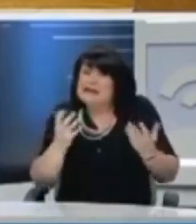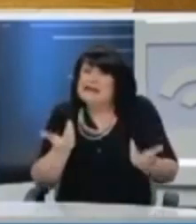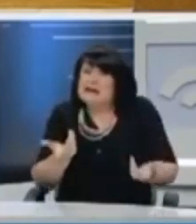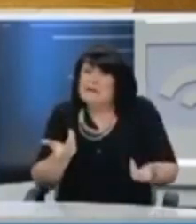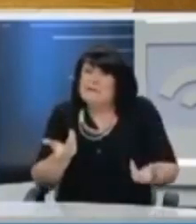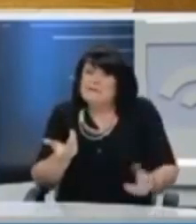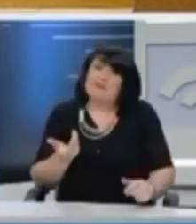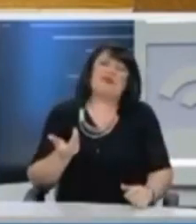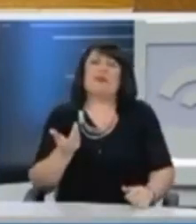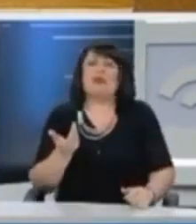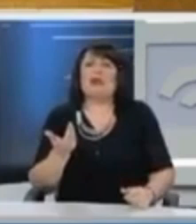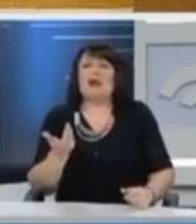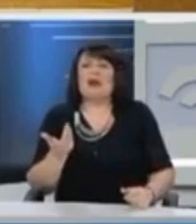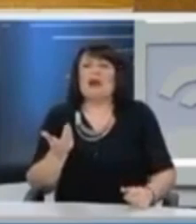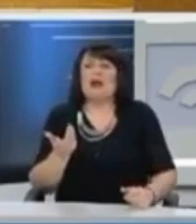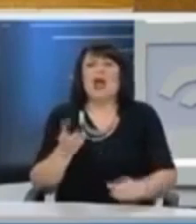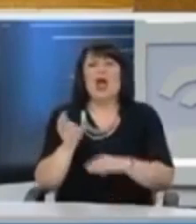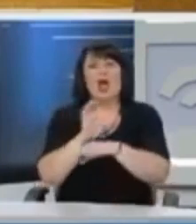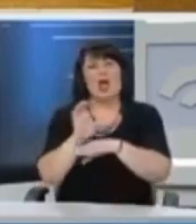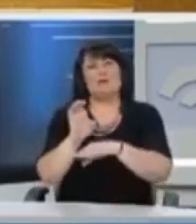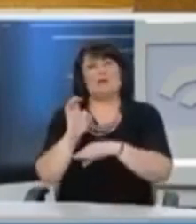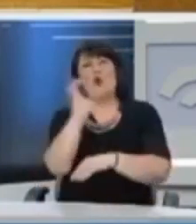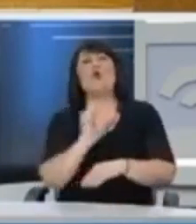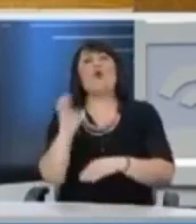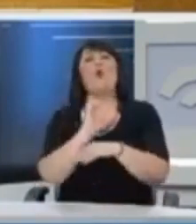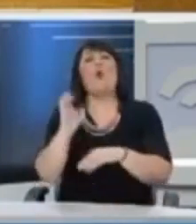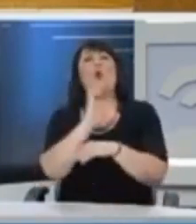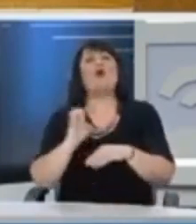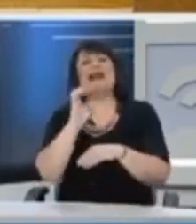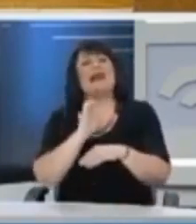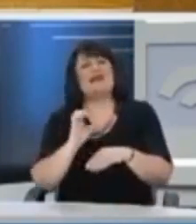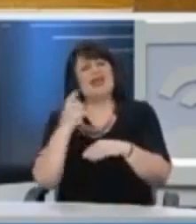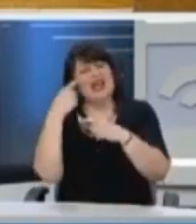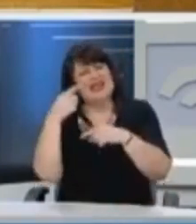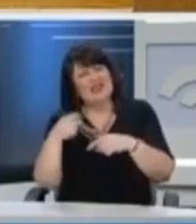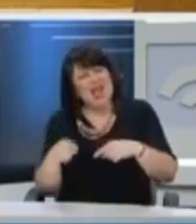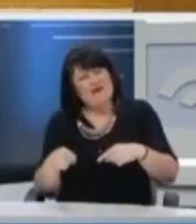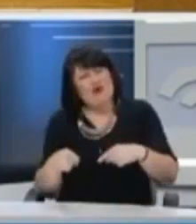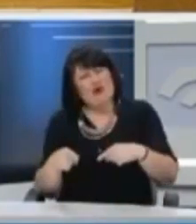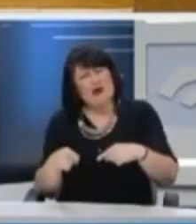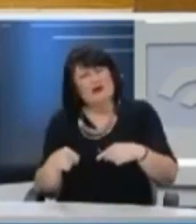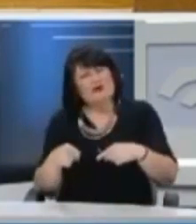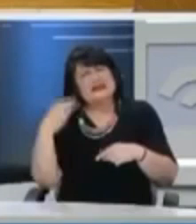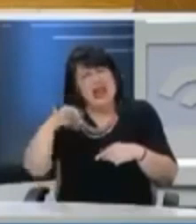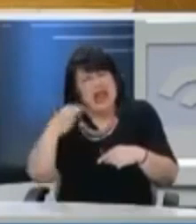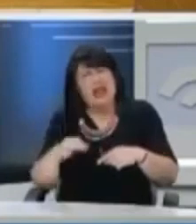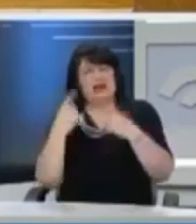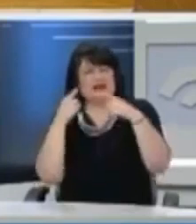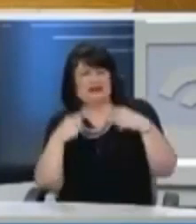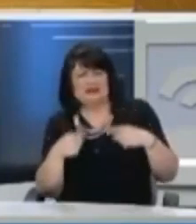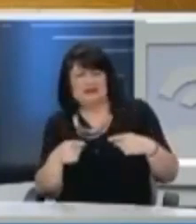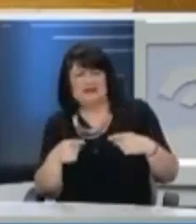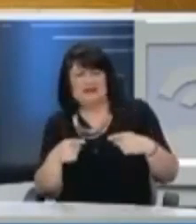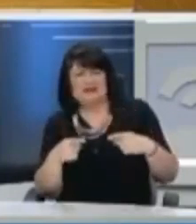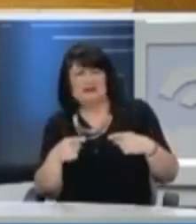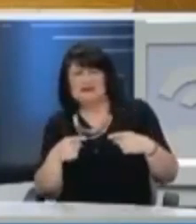Σε ποιον θα ανήκει αυτό. Στην Google. Σε κάποια από τις μεγάλες εταιρείες που γνωρίζουμε πάρα πολύ καλά. Ότι